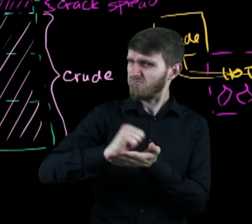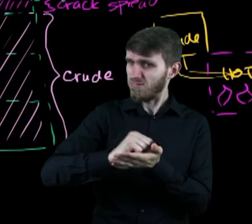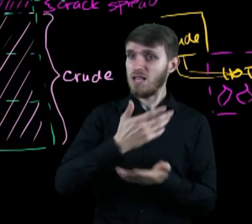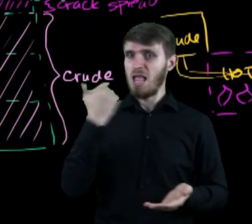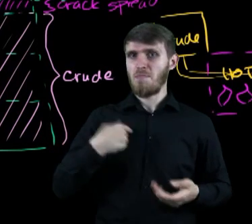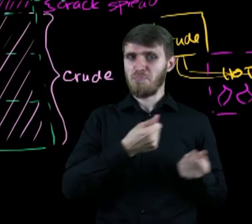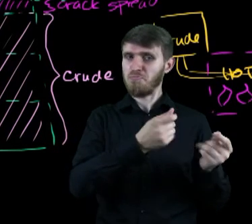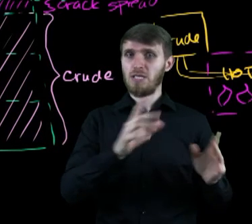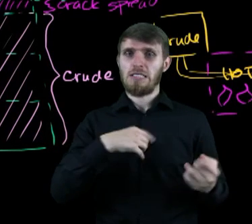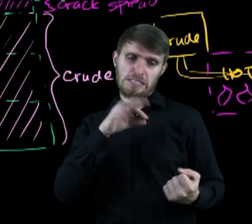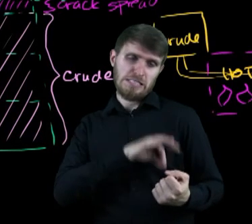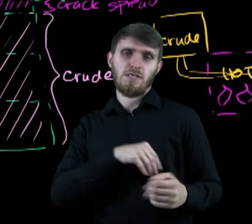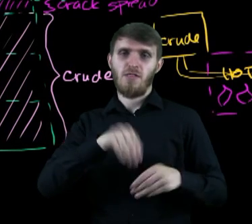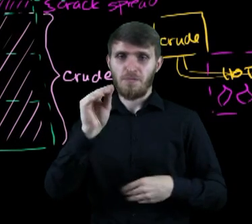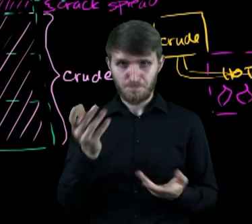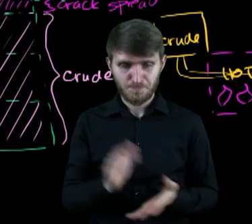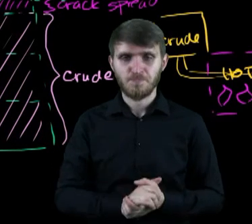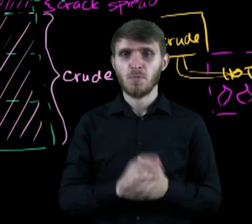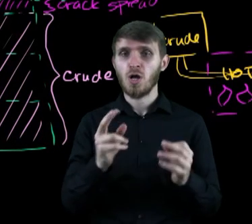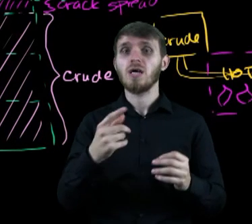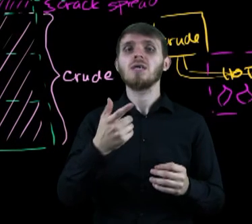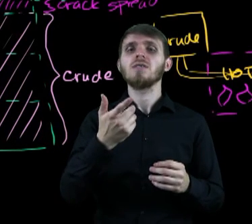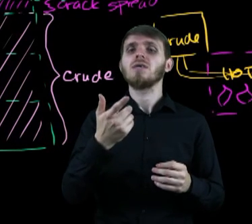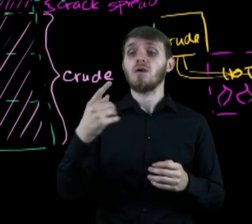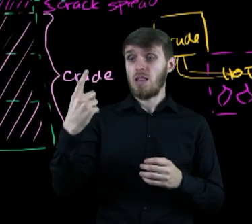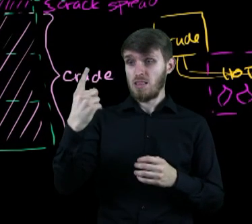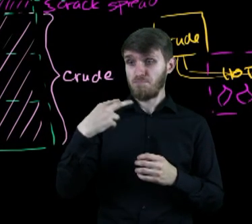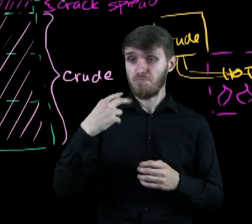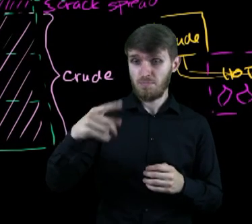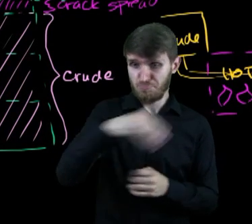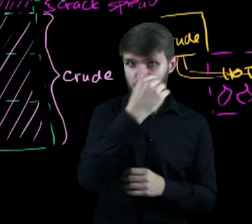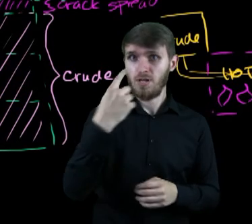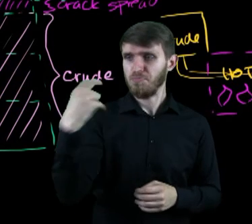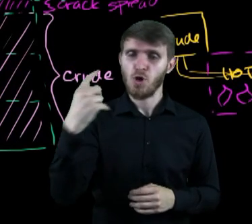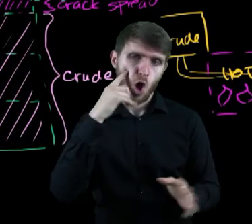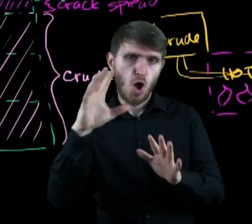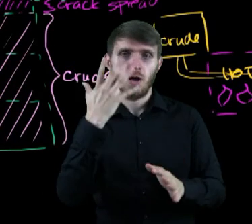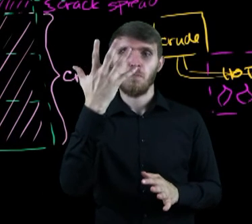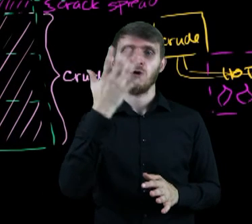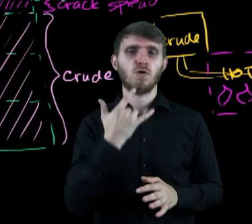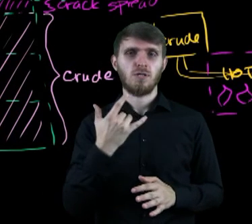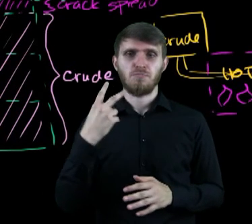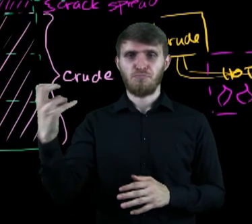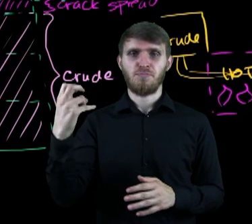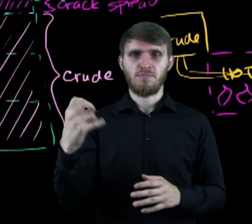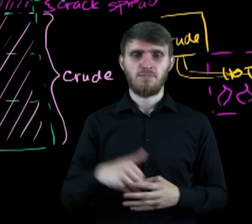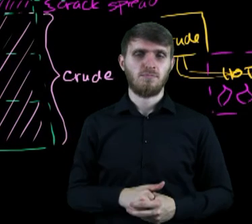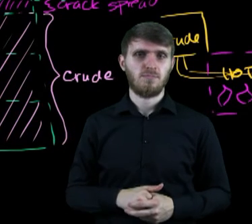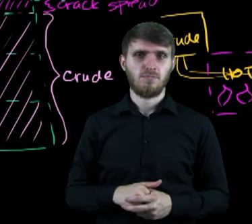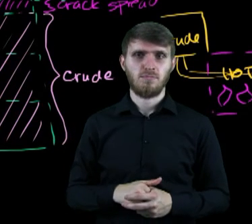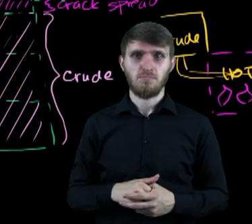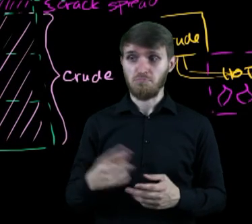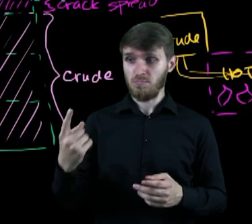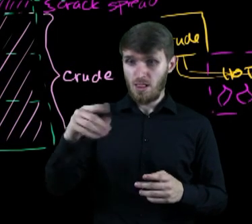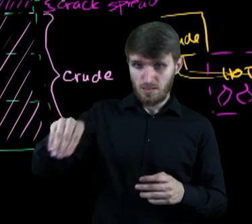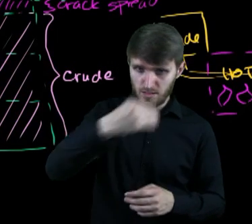stacji daje zniżki za płacenie gotówką. Z tych 15 centów w stacji zostaje… Średnio za obsługę